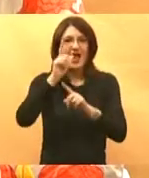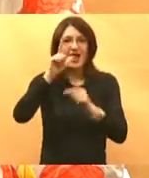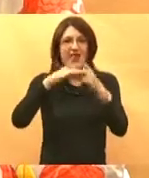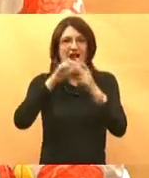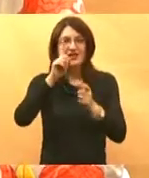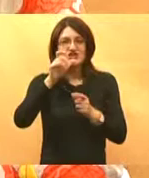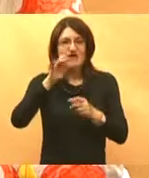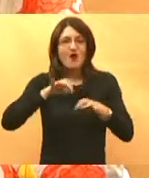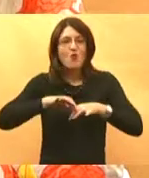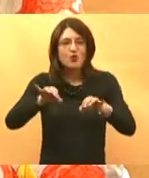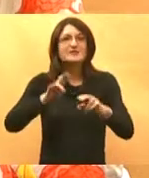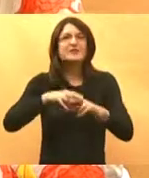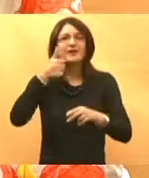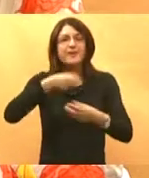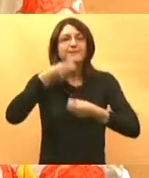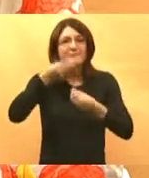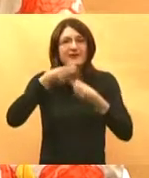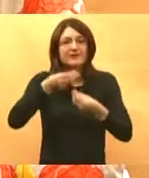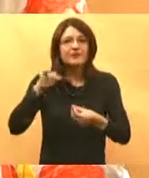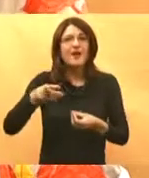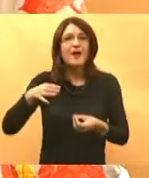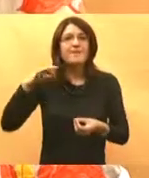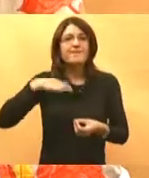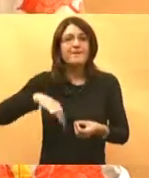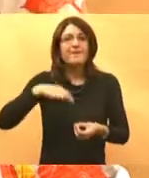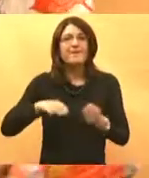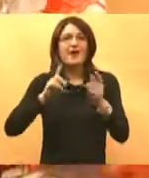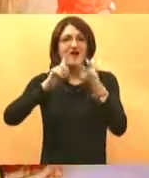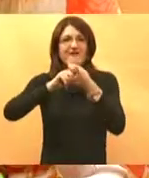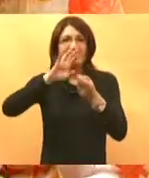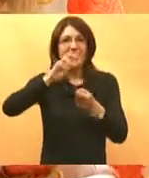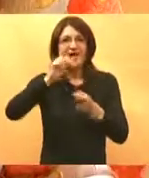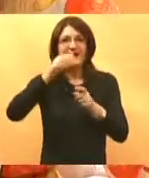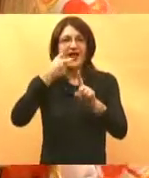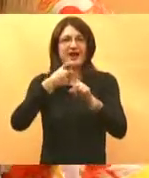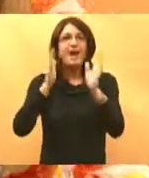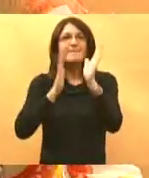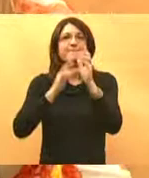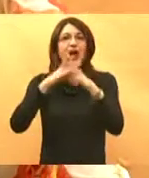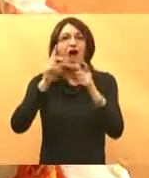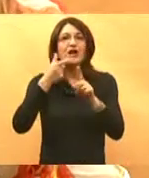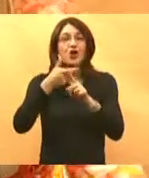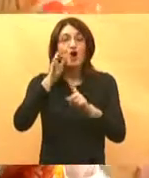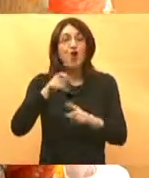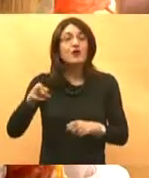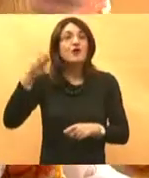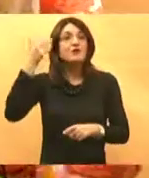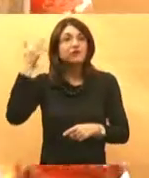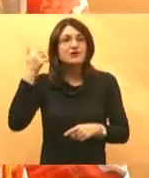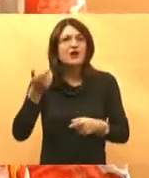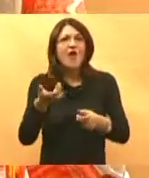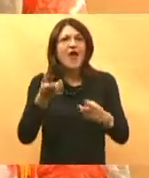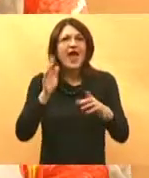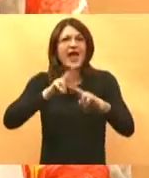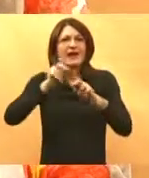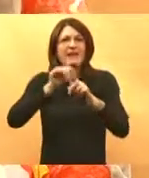predavanje koje drži njihov predsjednik Ferek Marko, koji je inače hiperaktivno dijete bio, pa danas ga baš slušam i